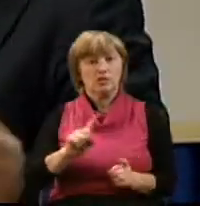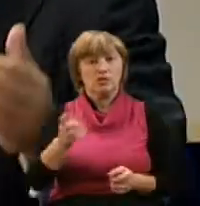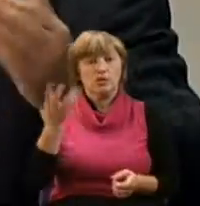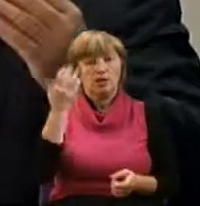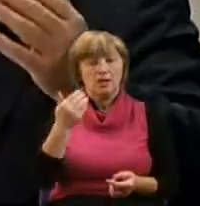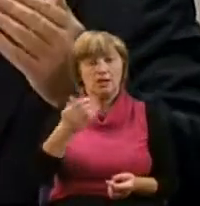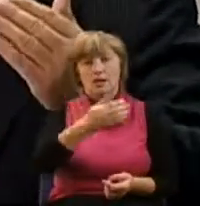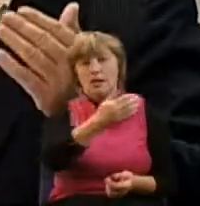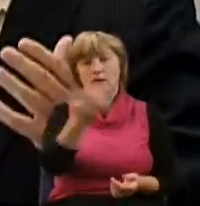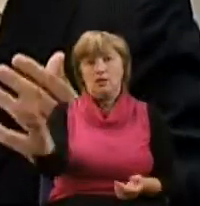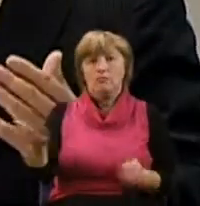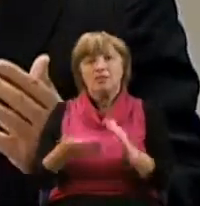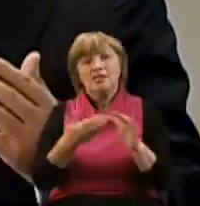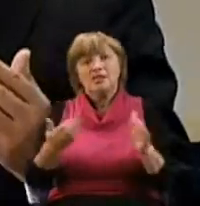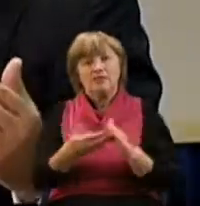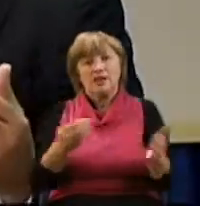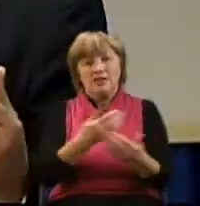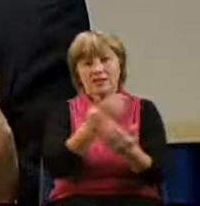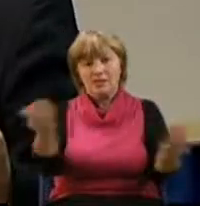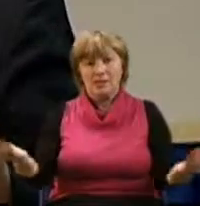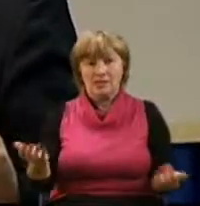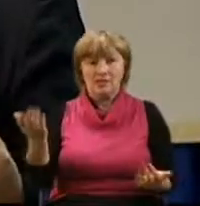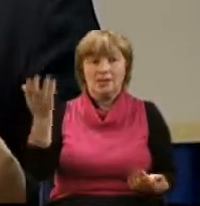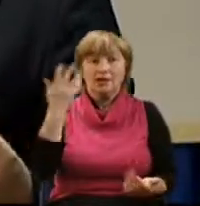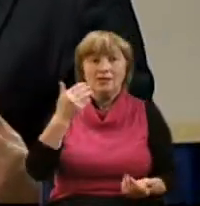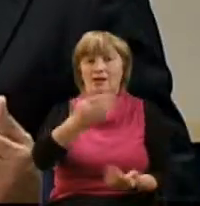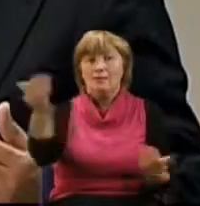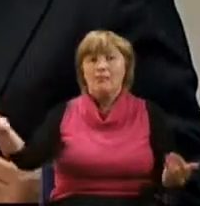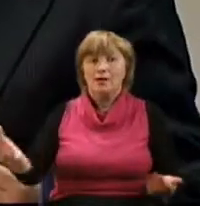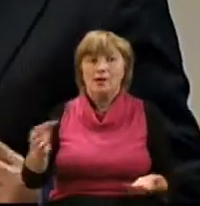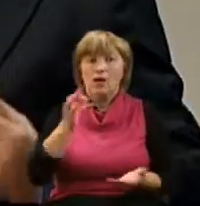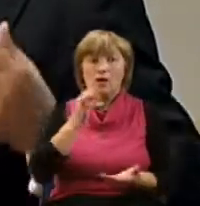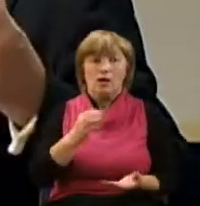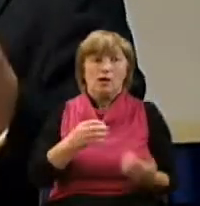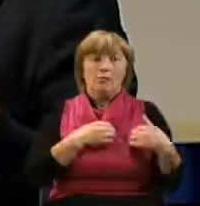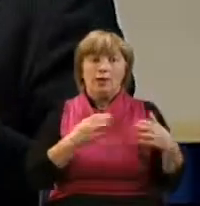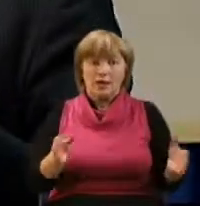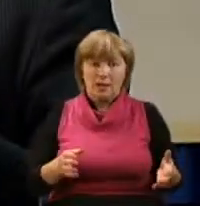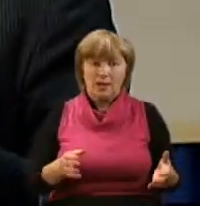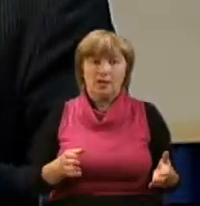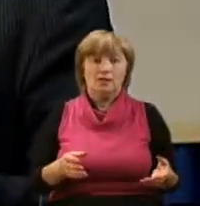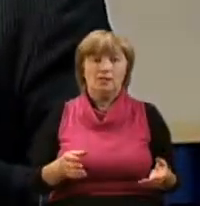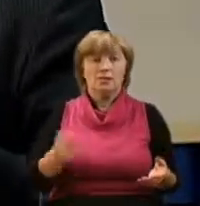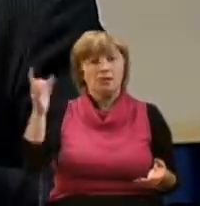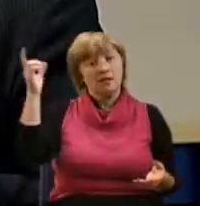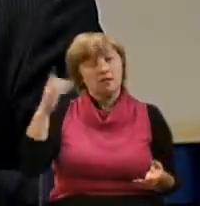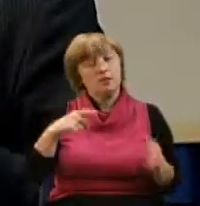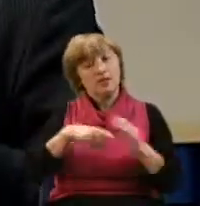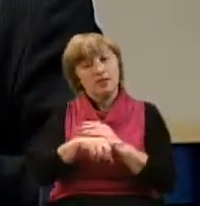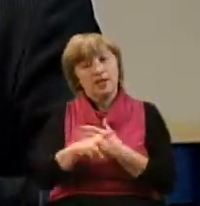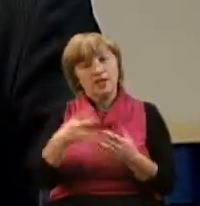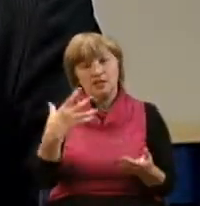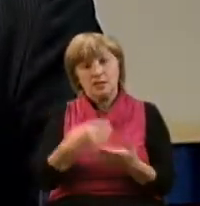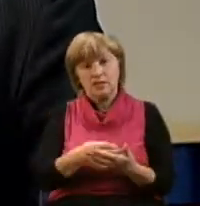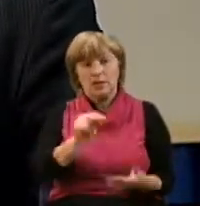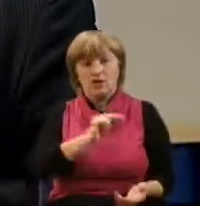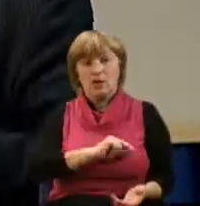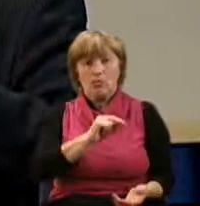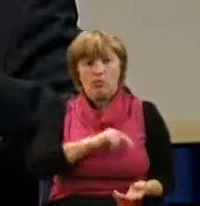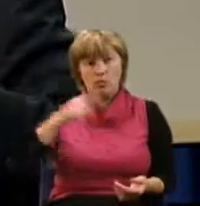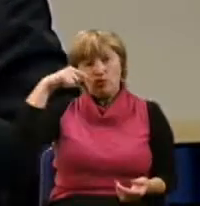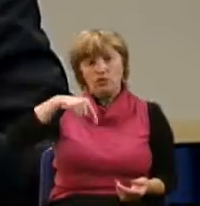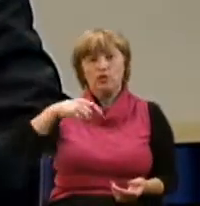когда Он призвал нас, когда мы обратились, стали христианами, то Господь начал свою работу